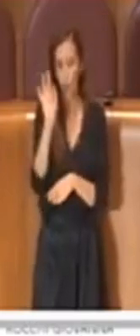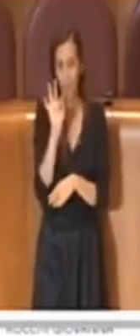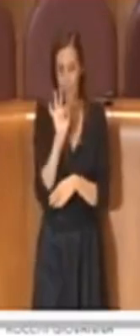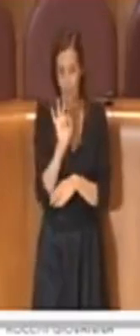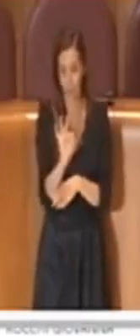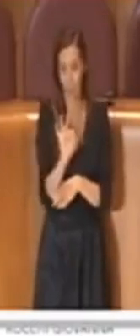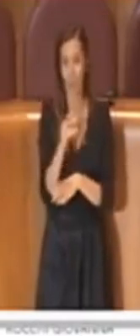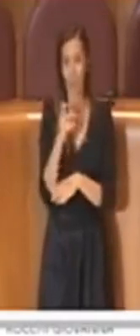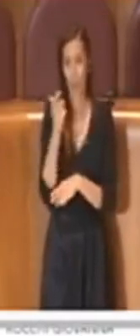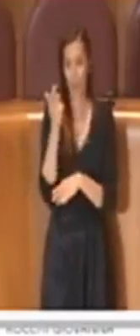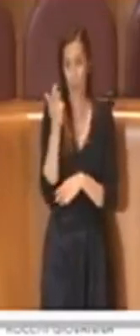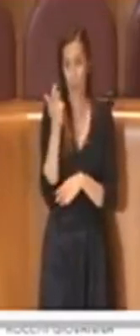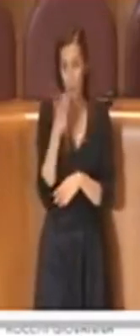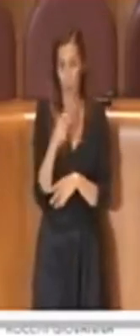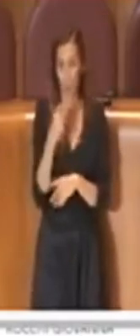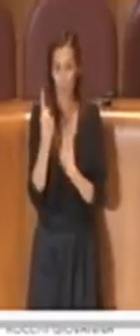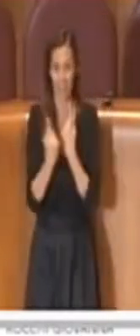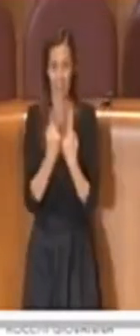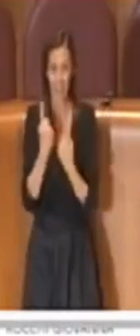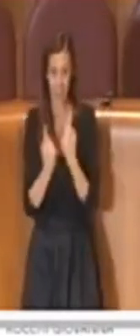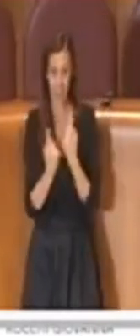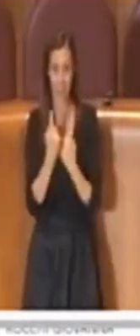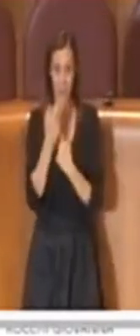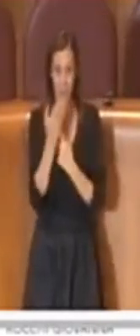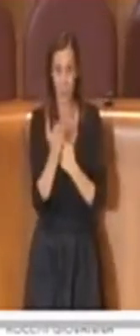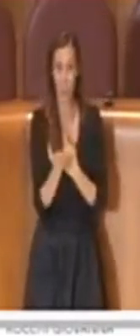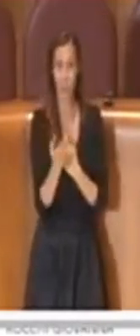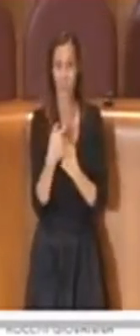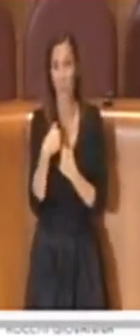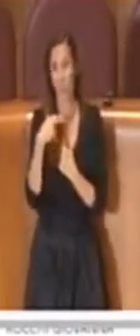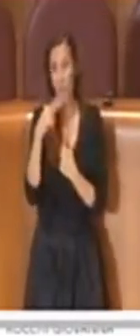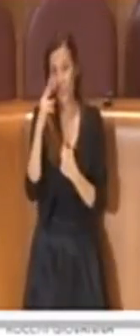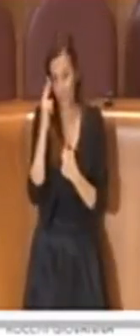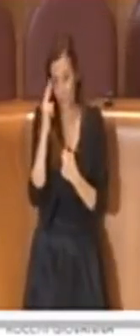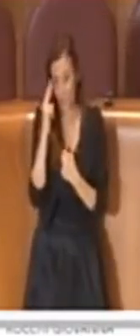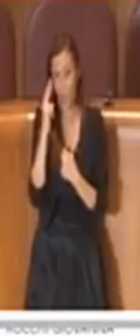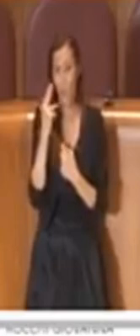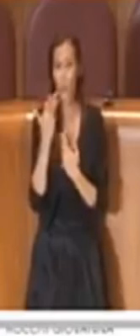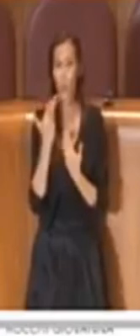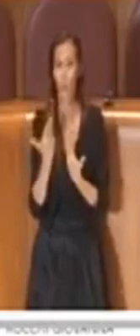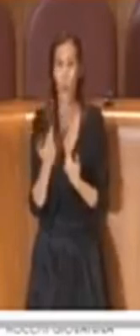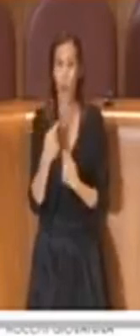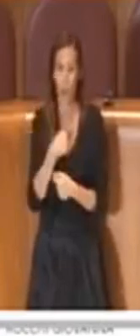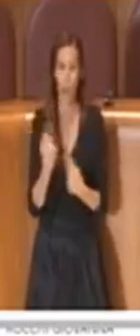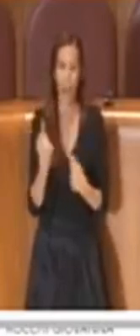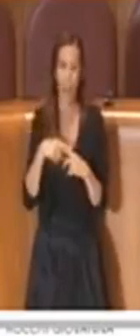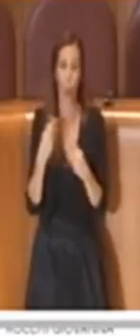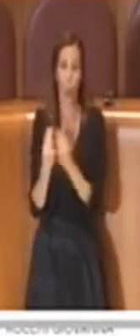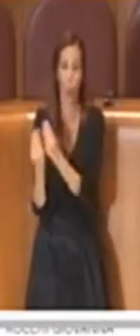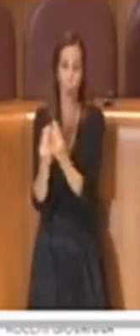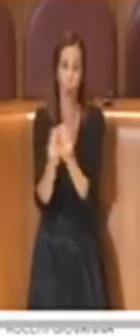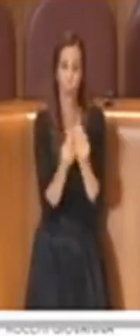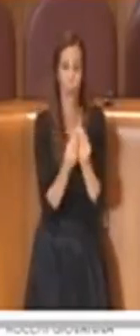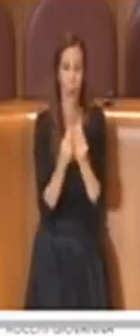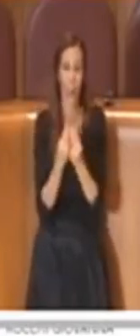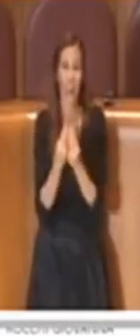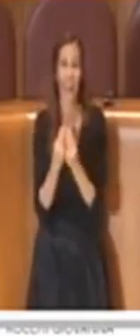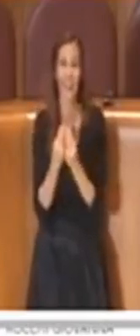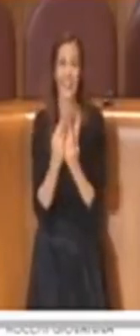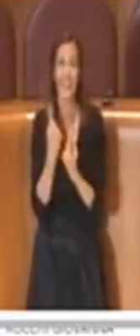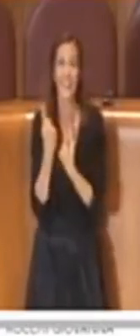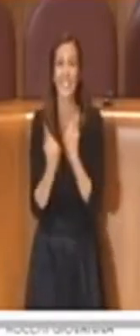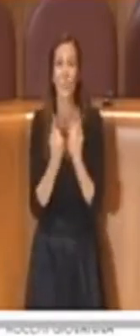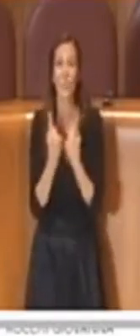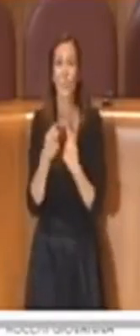'attenzione su questo evento e appunto ricordo a me stesso i miei colleghi che il fatto, la